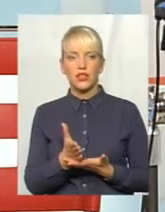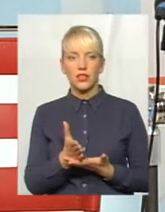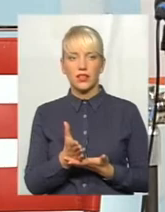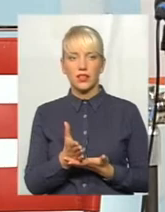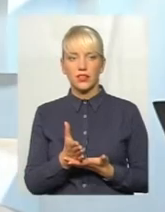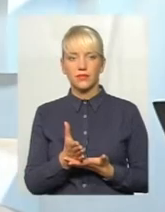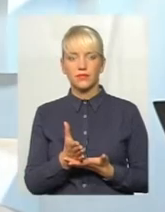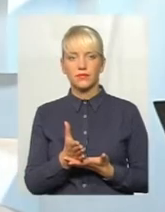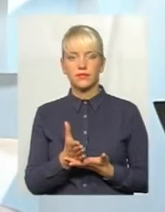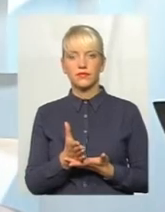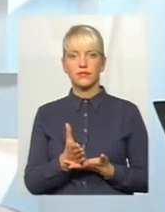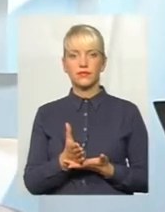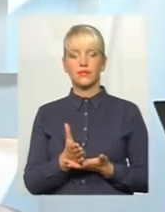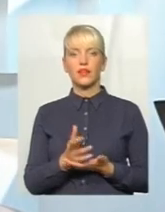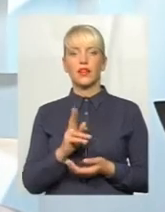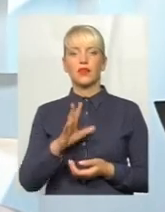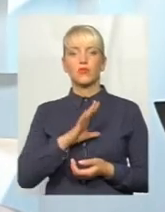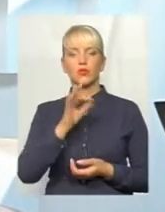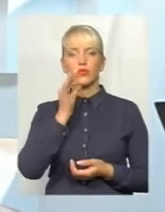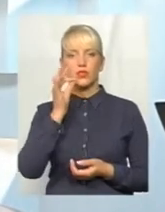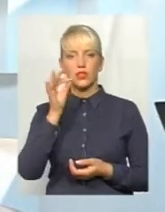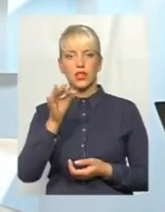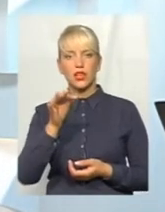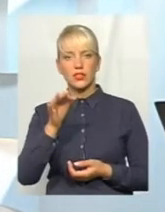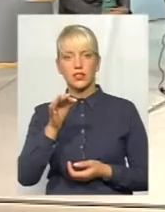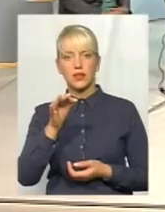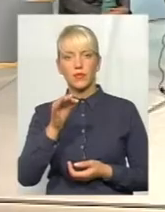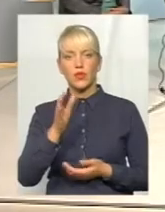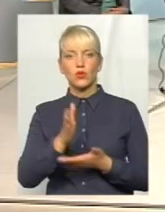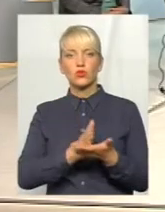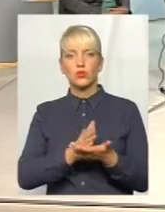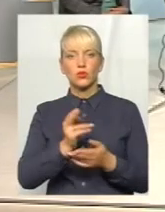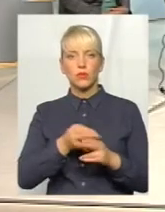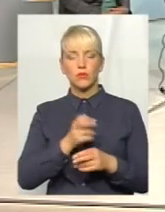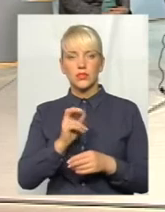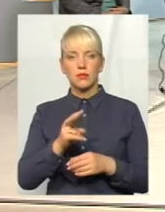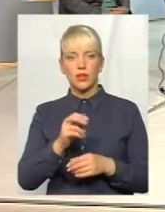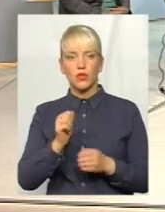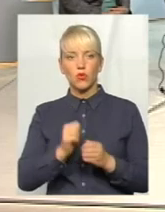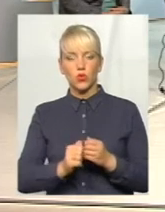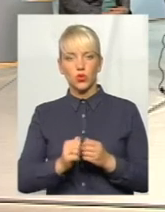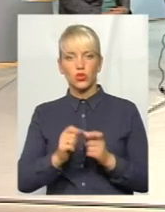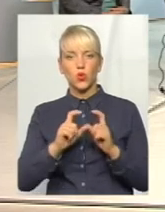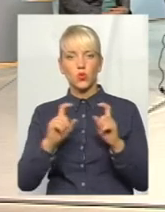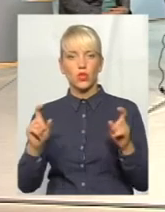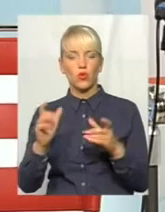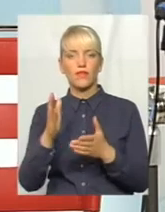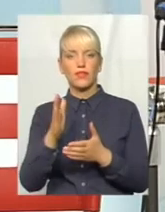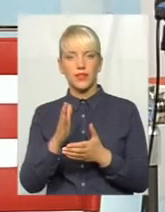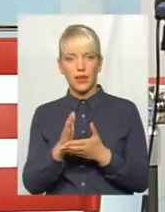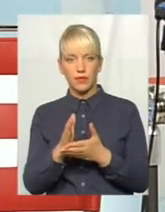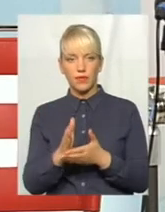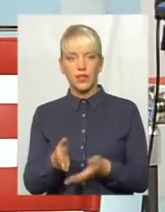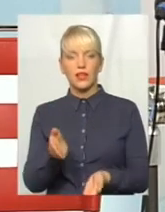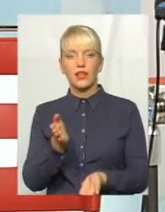як сказано було пану Михайлову, що є служба безпеки кожної установи. Далі є